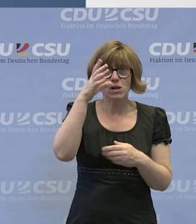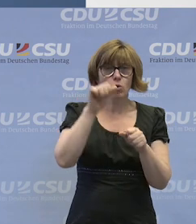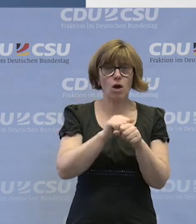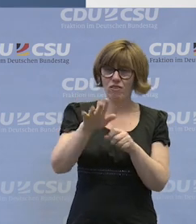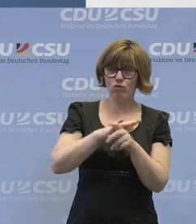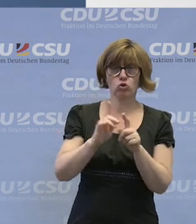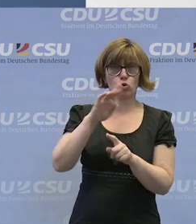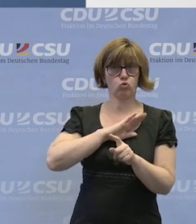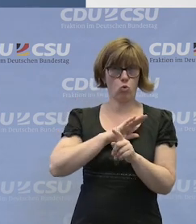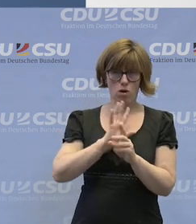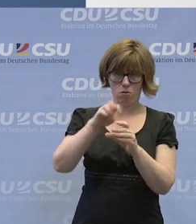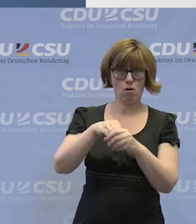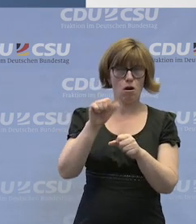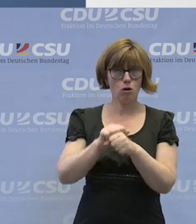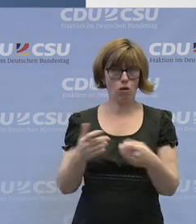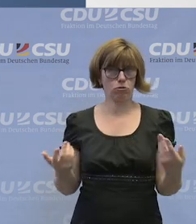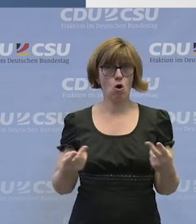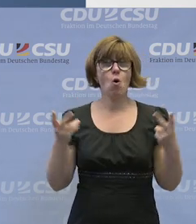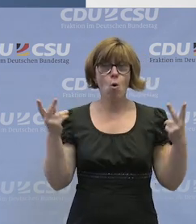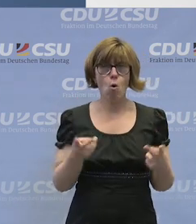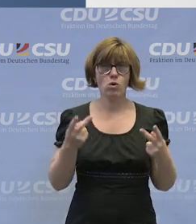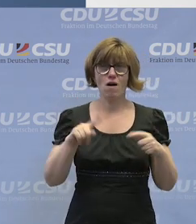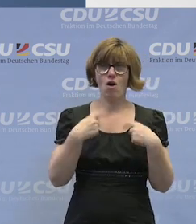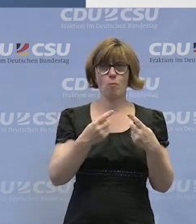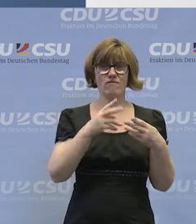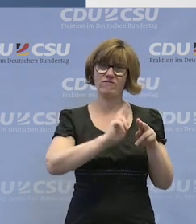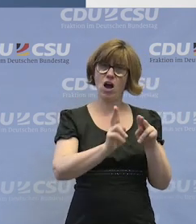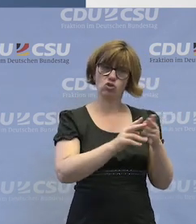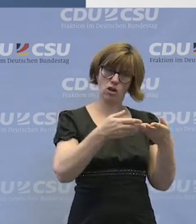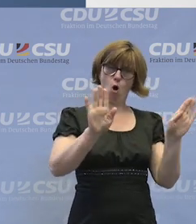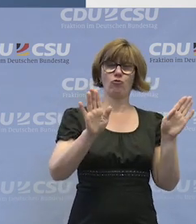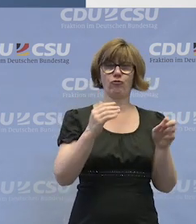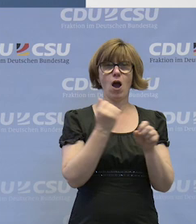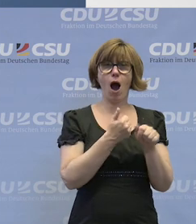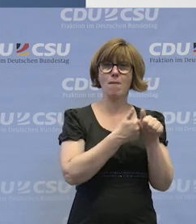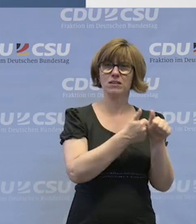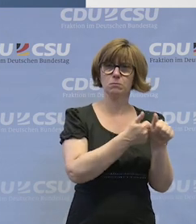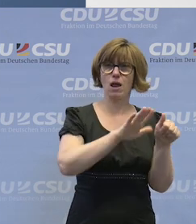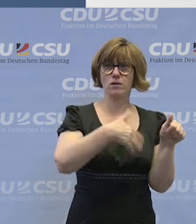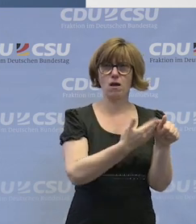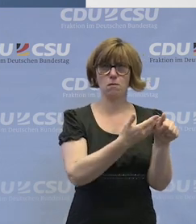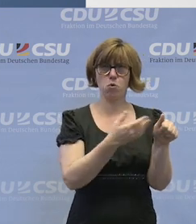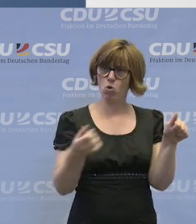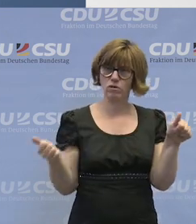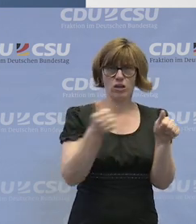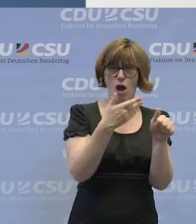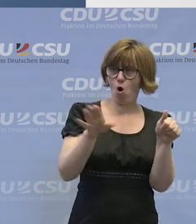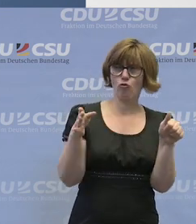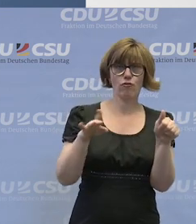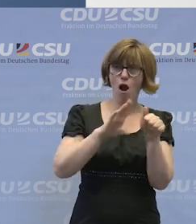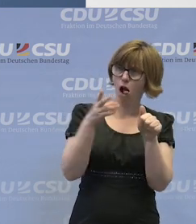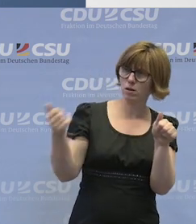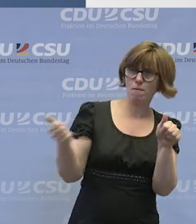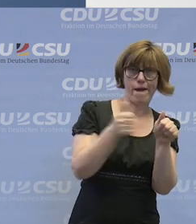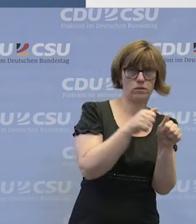auch in Volkshochschulen stattfinden? Oder warum öffnen wir Werkstätten nicht unsere arbeitsbegleitenden Angebote für die